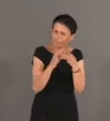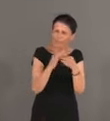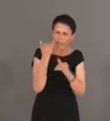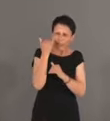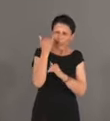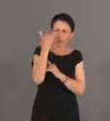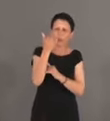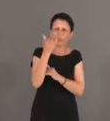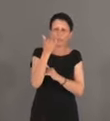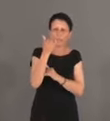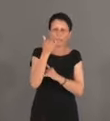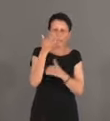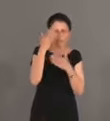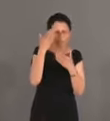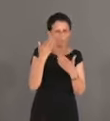islamiste, ce qui serait très inquiétant.